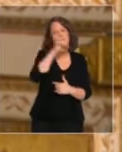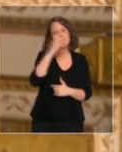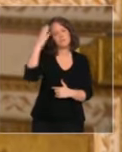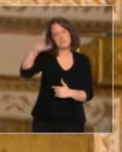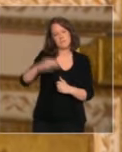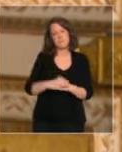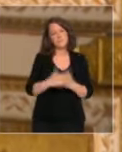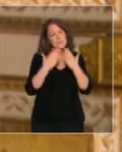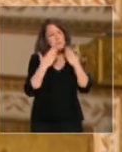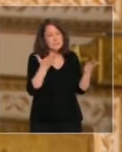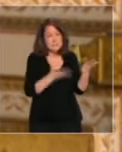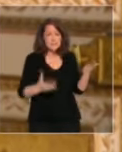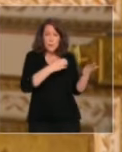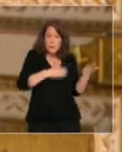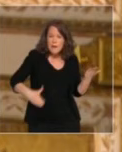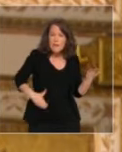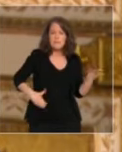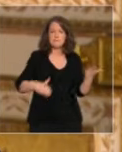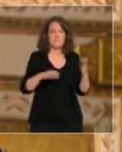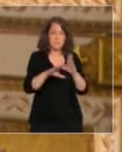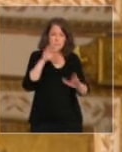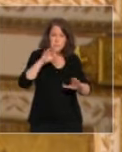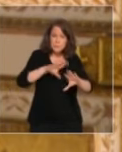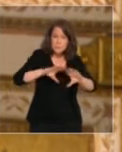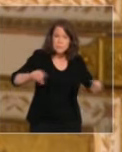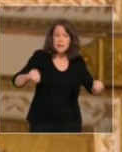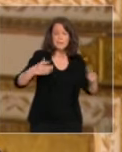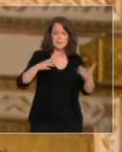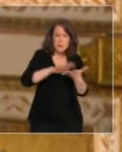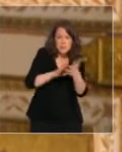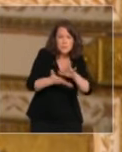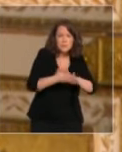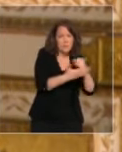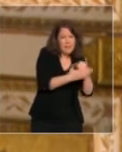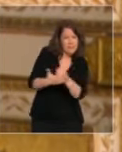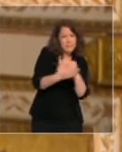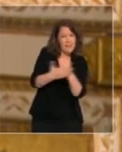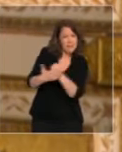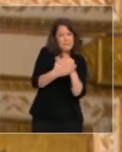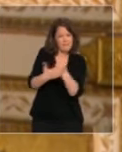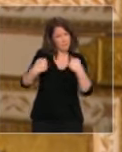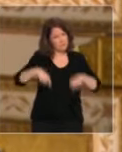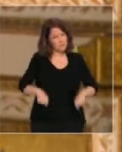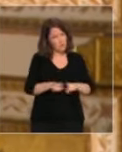maires, les élus locaux, les associations qui se sont fortement mobilisées aux côtés du gouvernement.